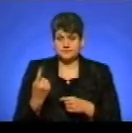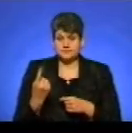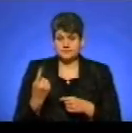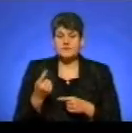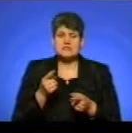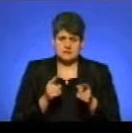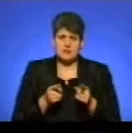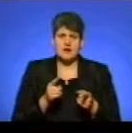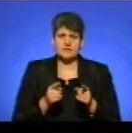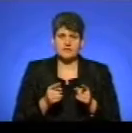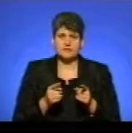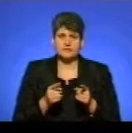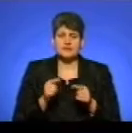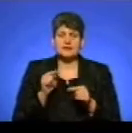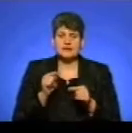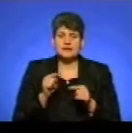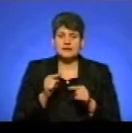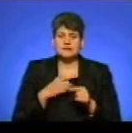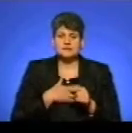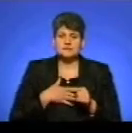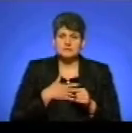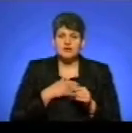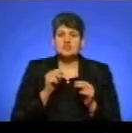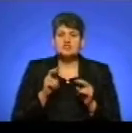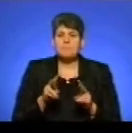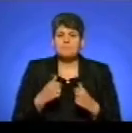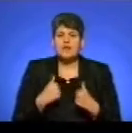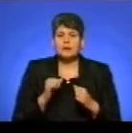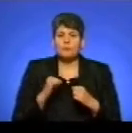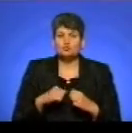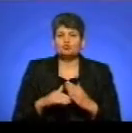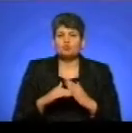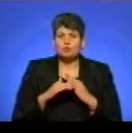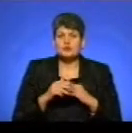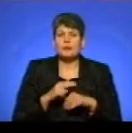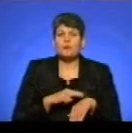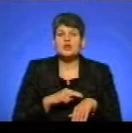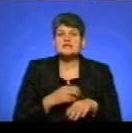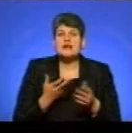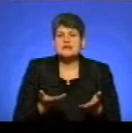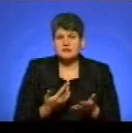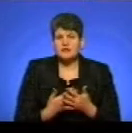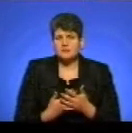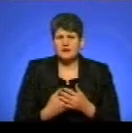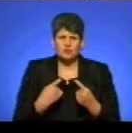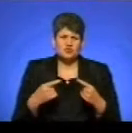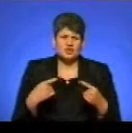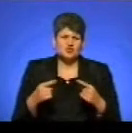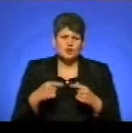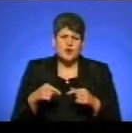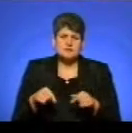Справді, такі опасіння, чим мені може допомогти поліцейський, наприклад, чи взагалі інші якісь